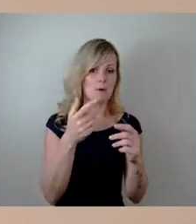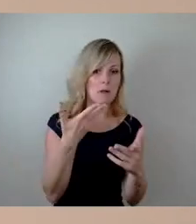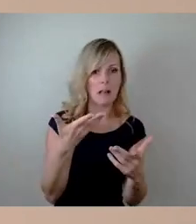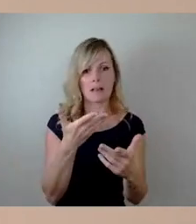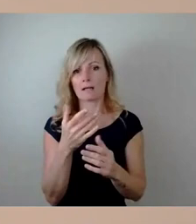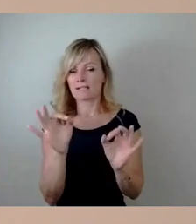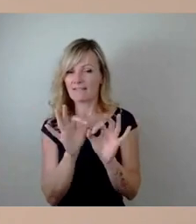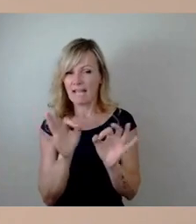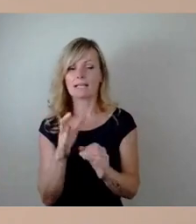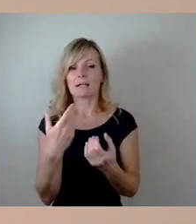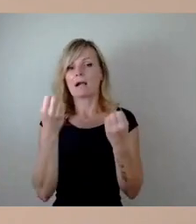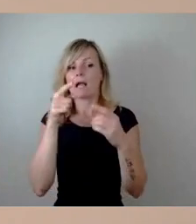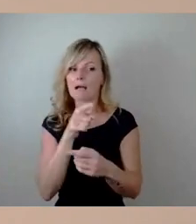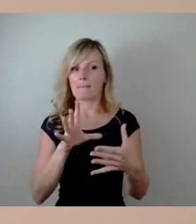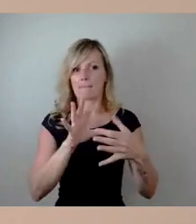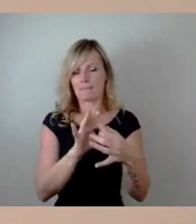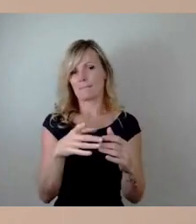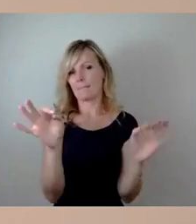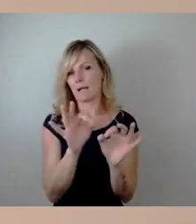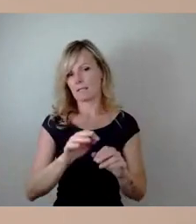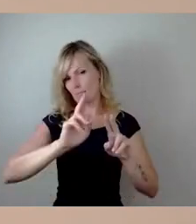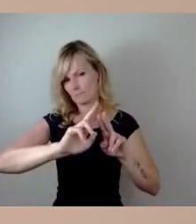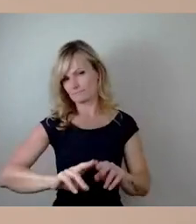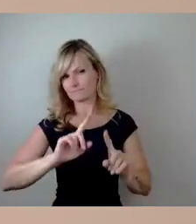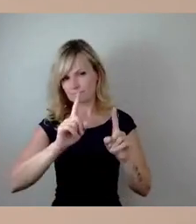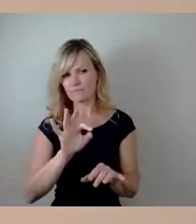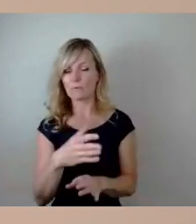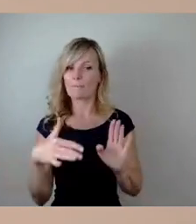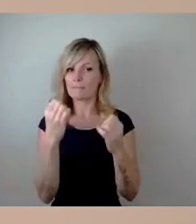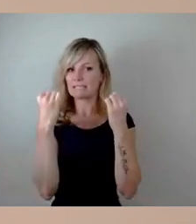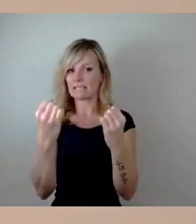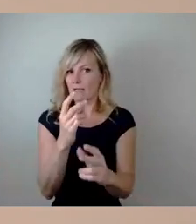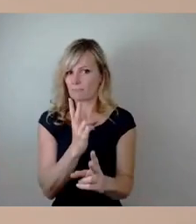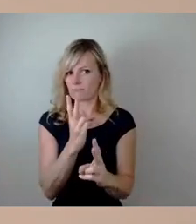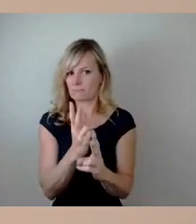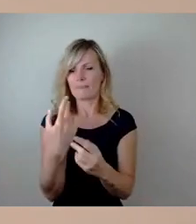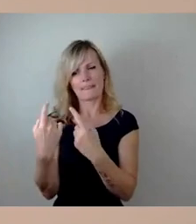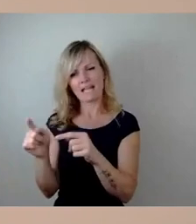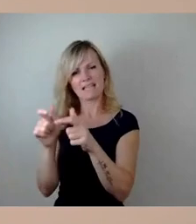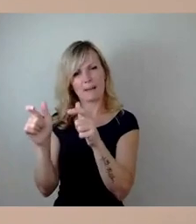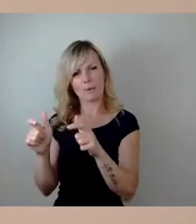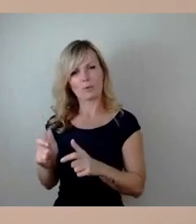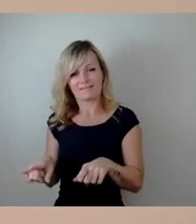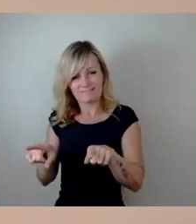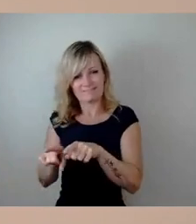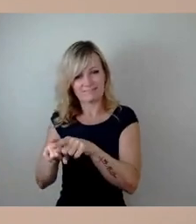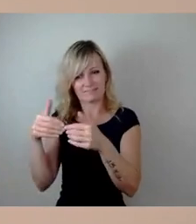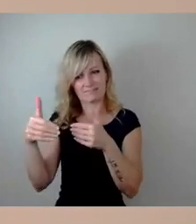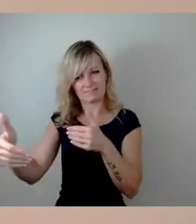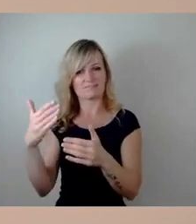getroffen, um die erforderliche Sicherheit zu gewährleisten. Das ist bei den anderen Brücken, die ich genannt habe, passiert.